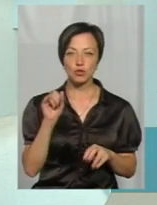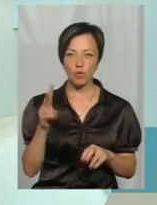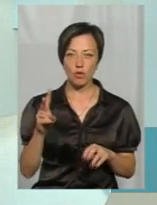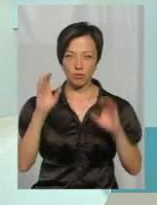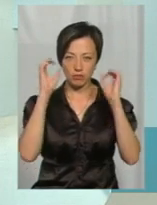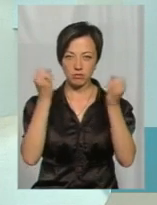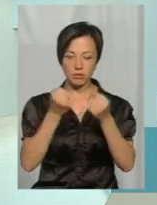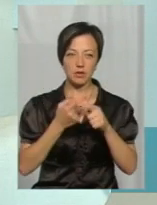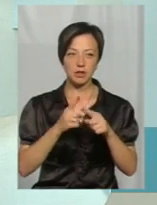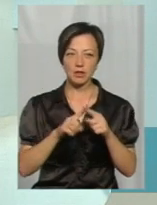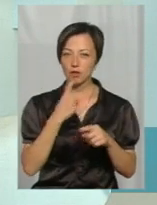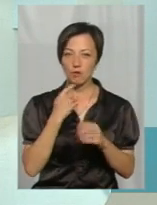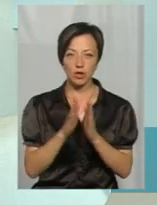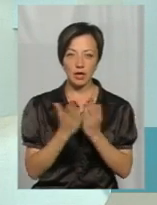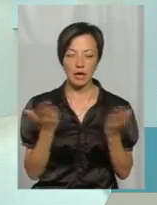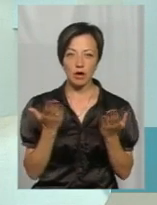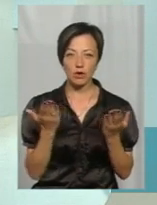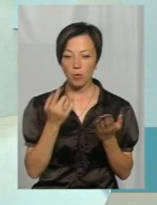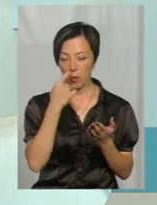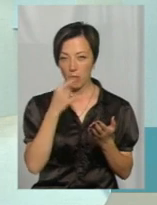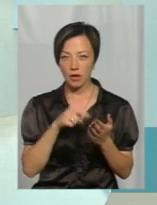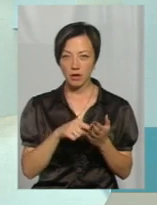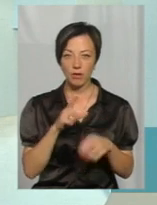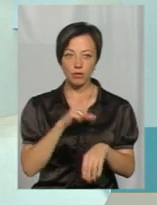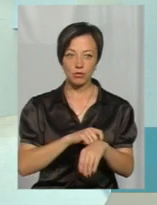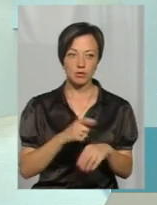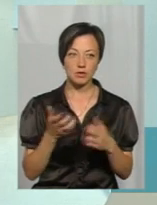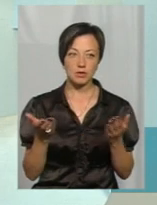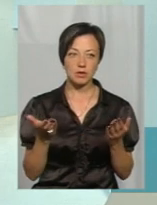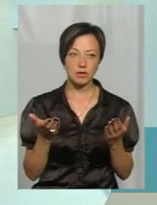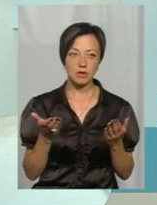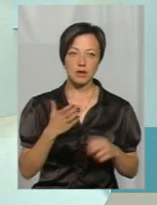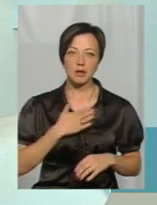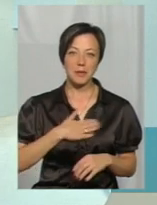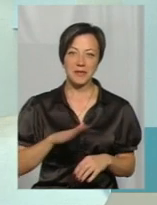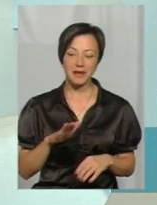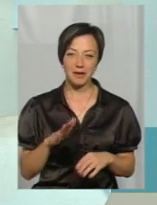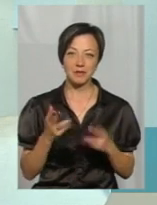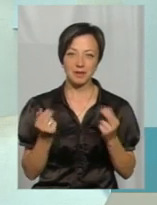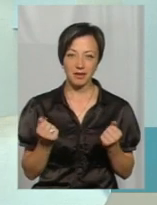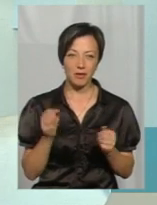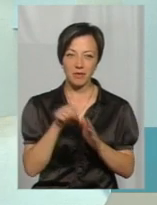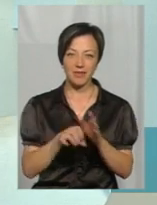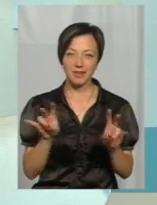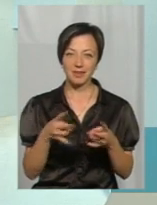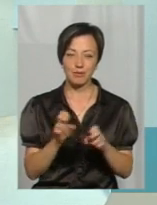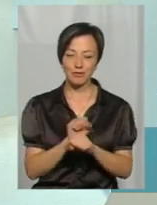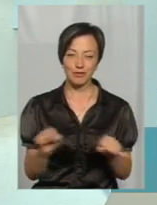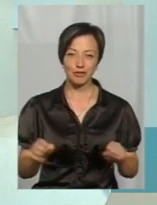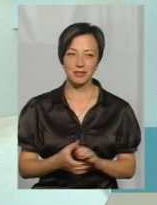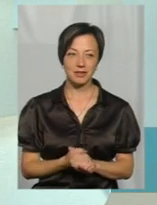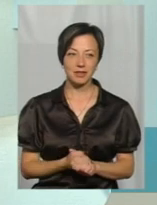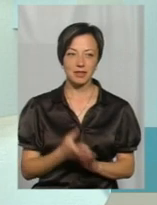такими, вже Червонокнижний видно, якщо він десь там попаде, вкусить, то приємно не буде, звичайно. Воно його вбивати не можна, тому що він